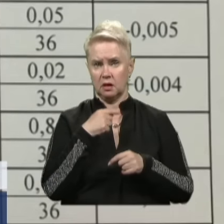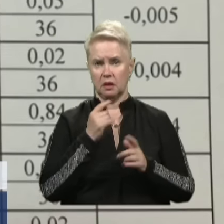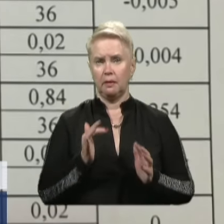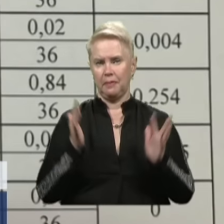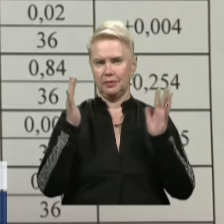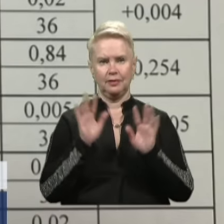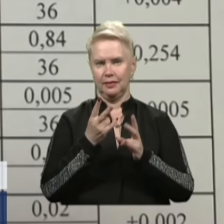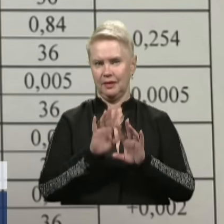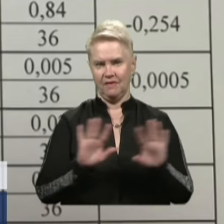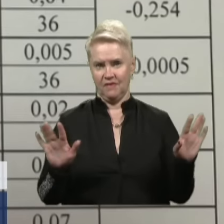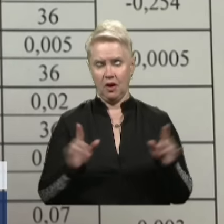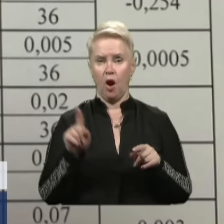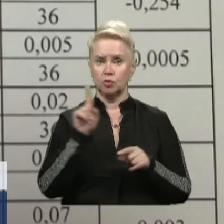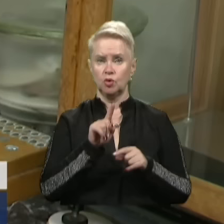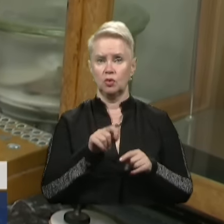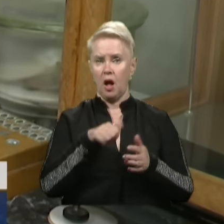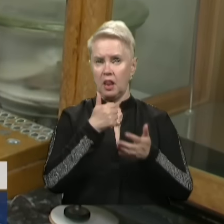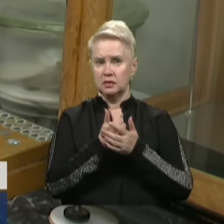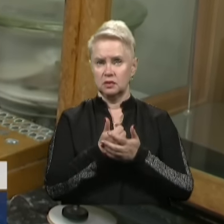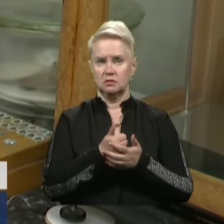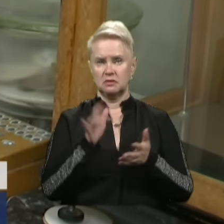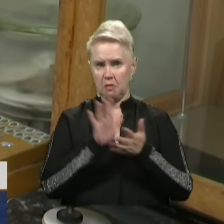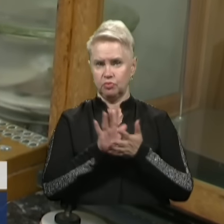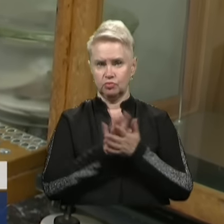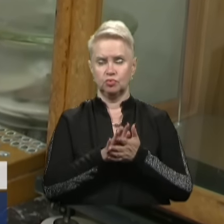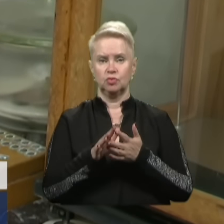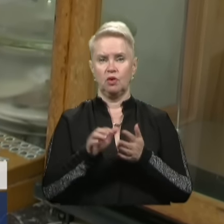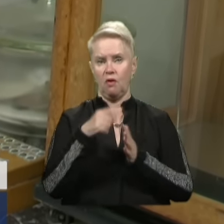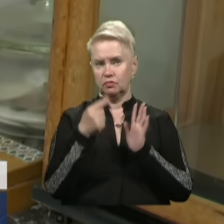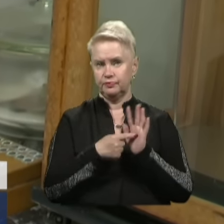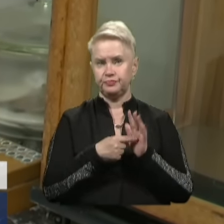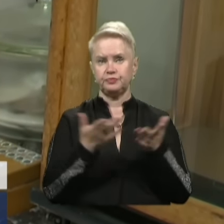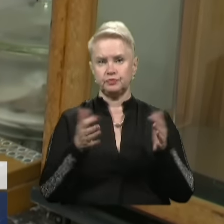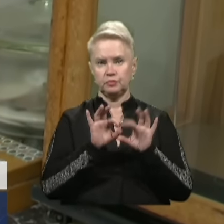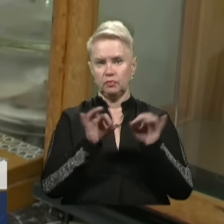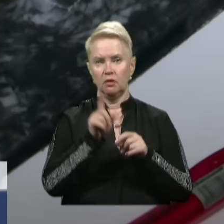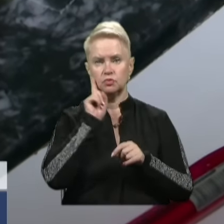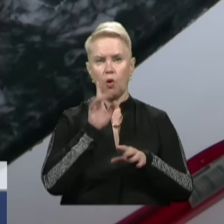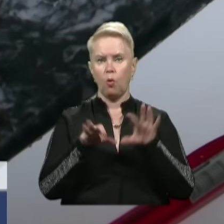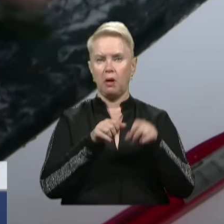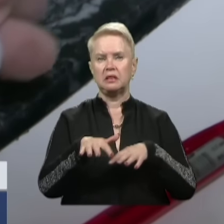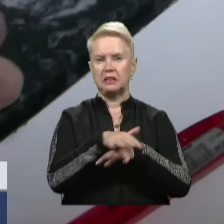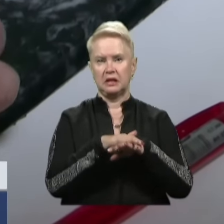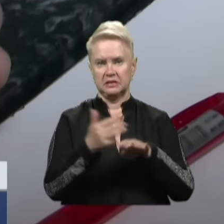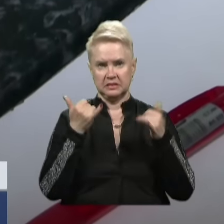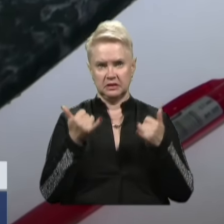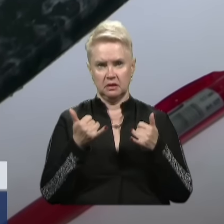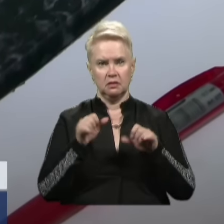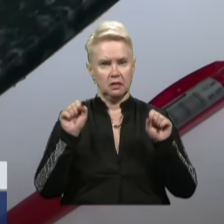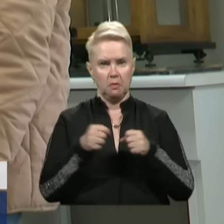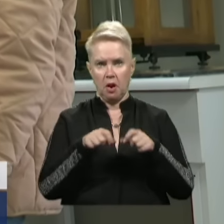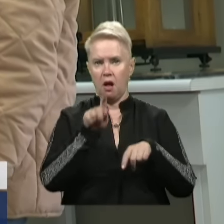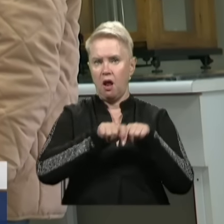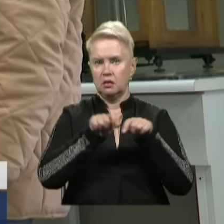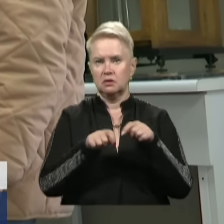панікувати не варто. А от щодо лідерства в топі найзабрудненіших пояснюють. На тимчасово окупованих територіях зараз неможливо